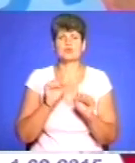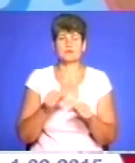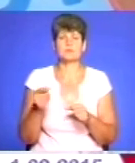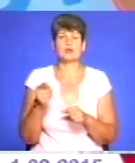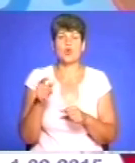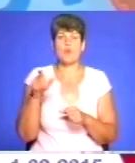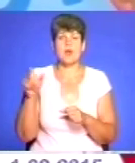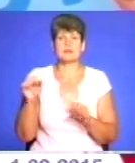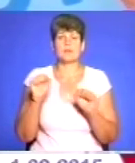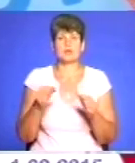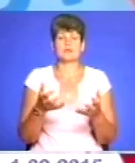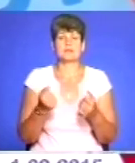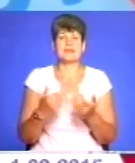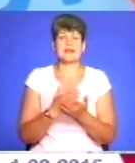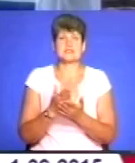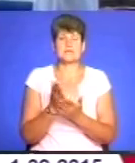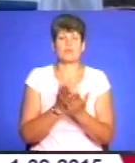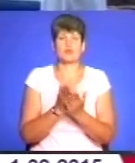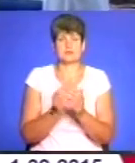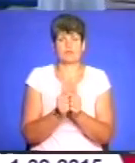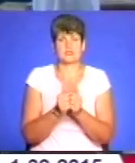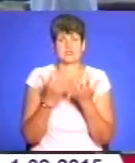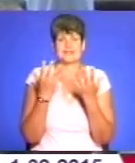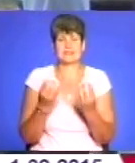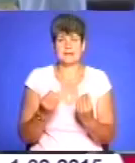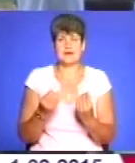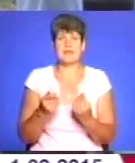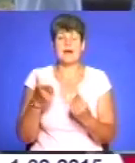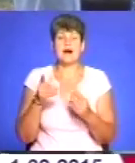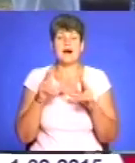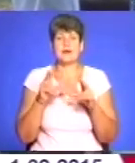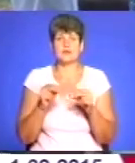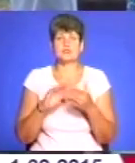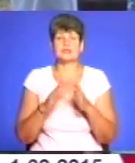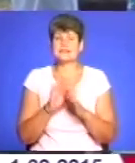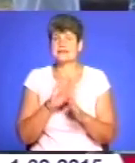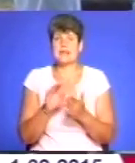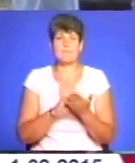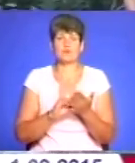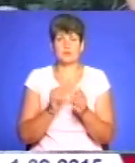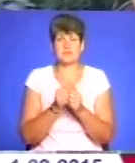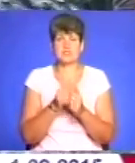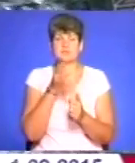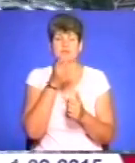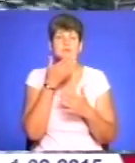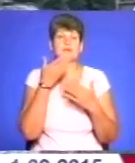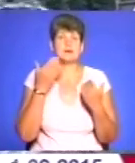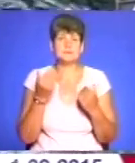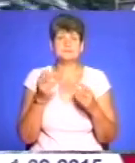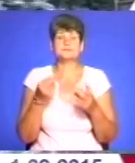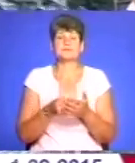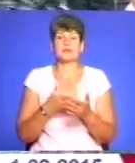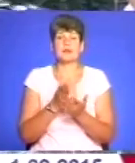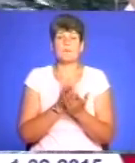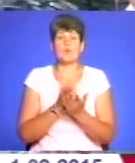тернополяни могли отримати якісні послуги вже у найближчі дні. Та гарантій, що ситуація не повториться найближчим часом, немає. Тарифи на